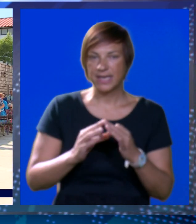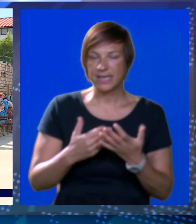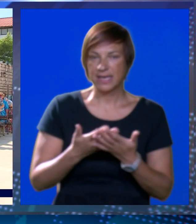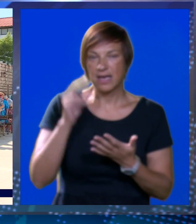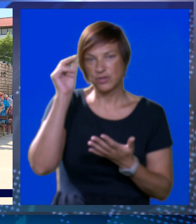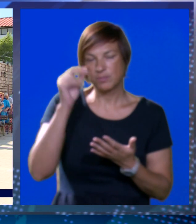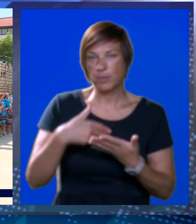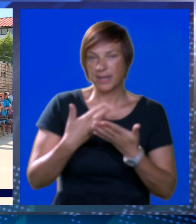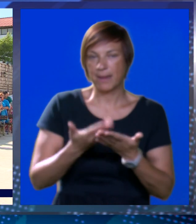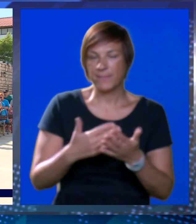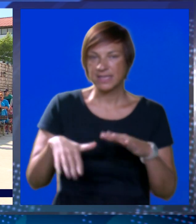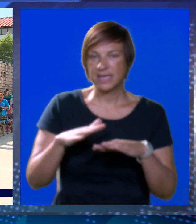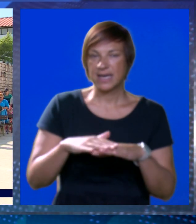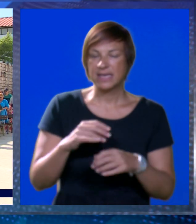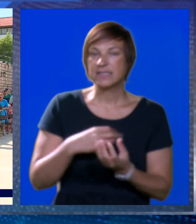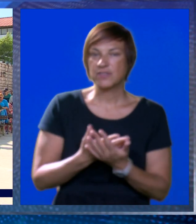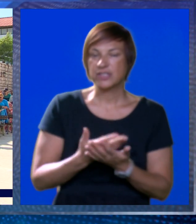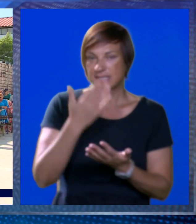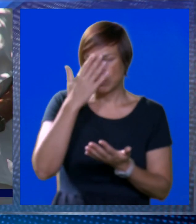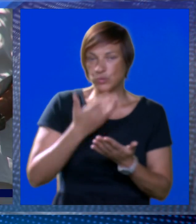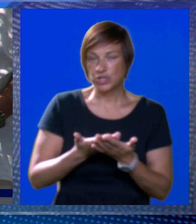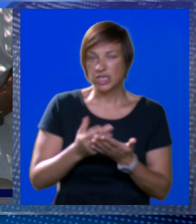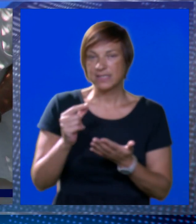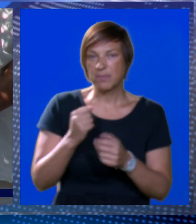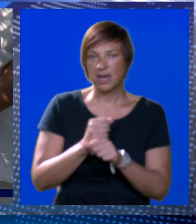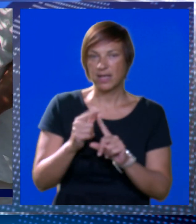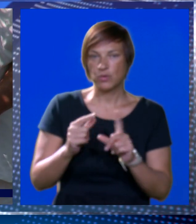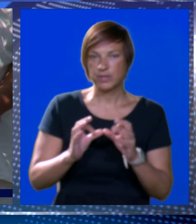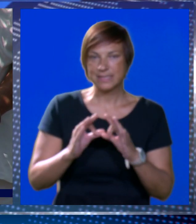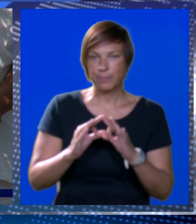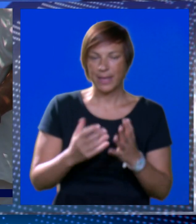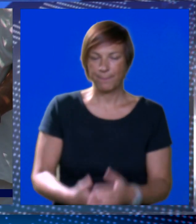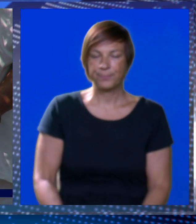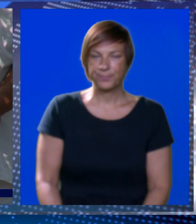Kao spomen na ovu posvetu razvio se Blagnan u čast male Gospe.